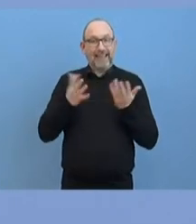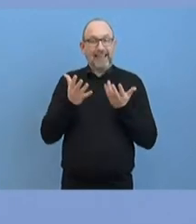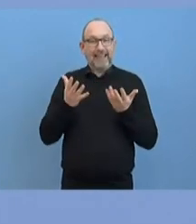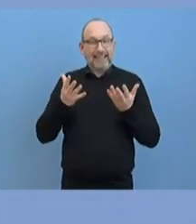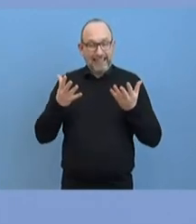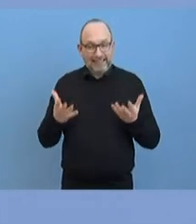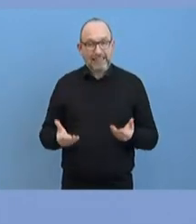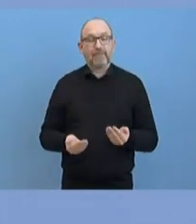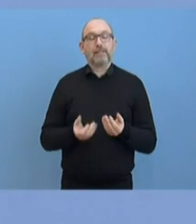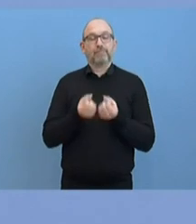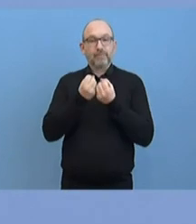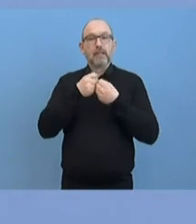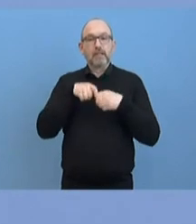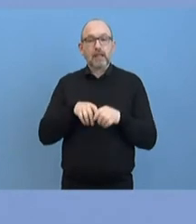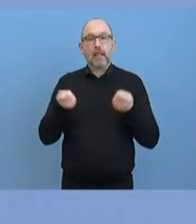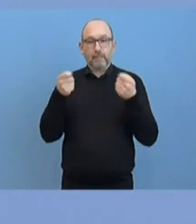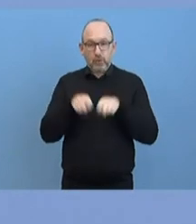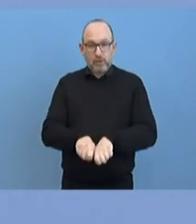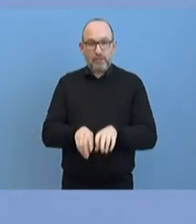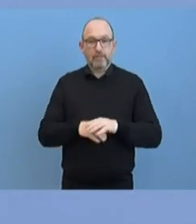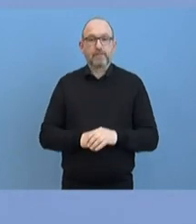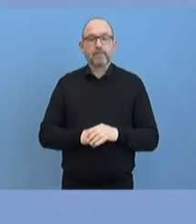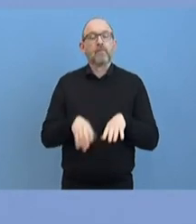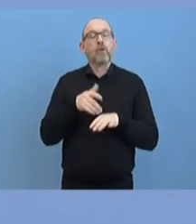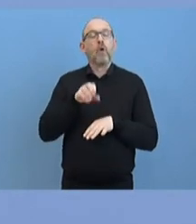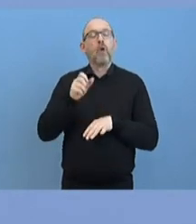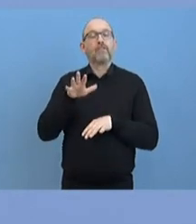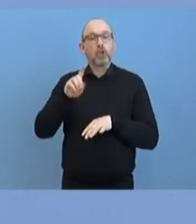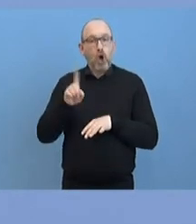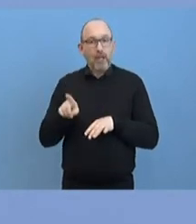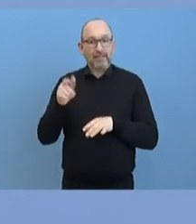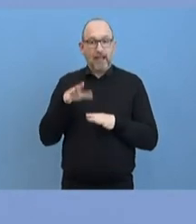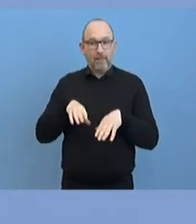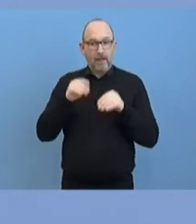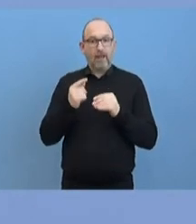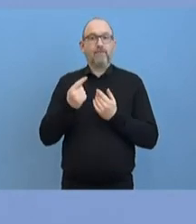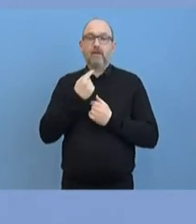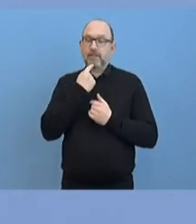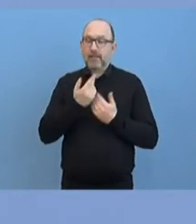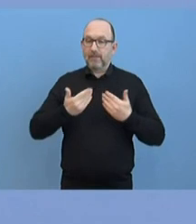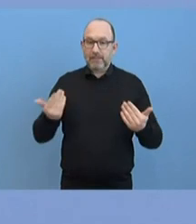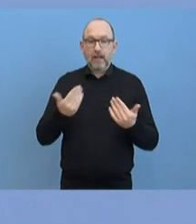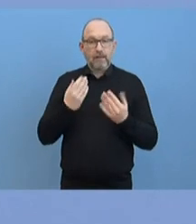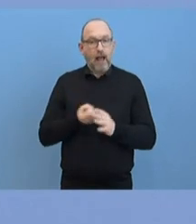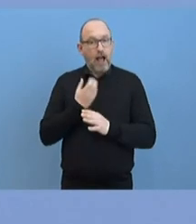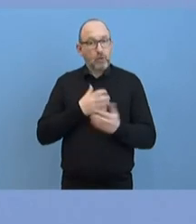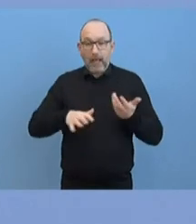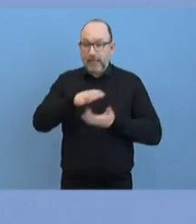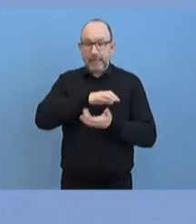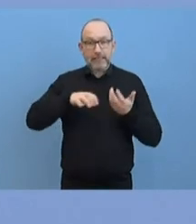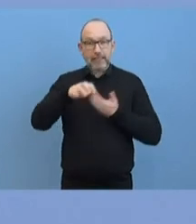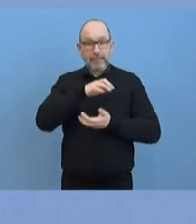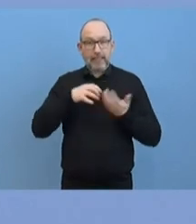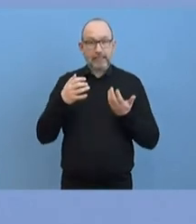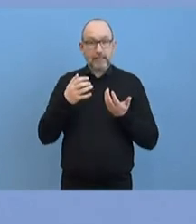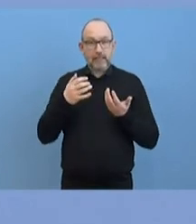Der Bundesfinanzminister und Vizekanzler Olaf Scholz hat in seiner Eingangsrede davon gesprochen, dass das eine aktuelle Krise ohne Vorbild